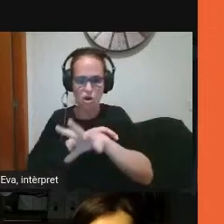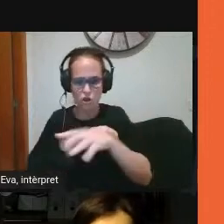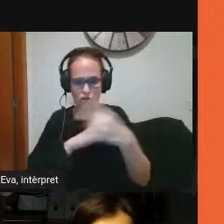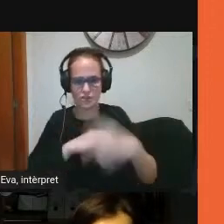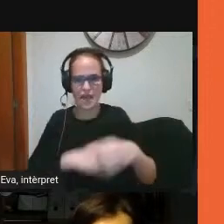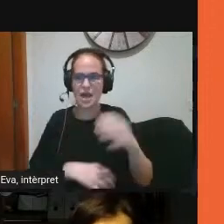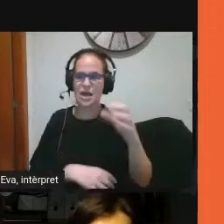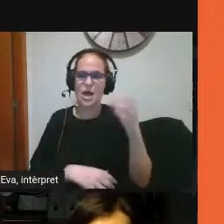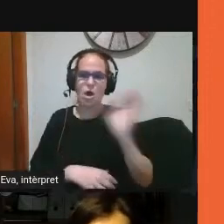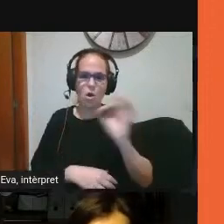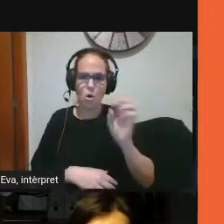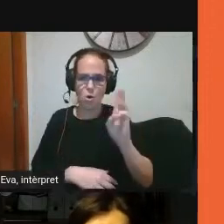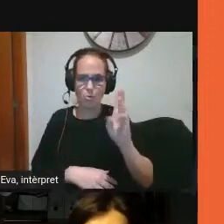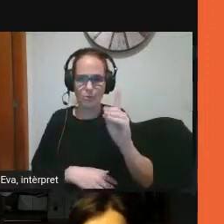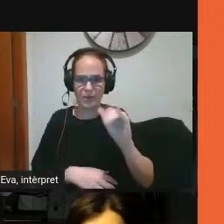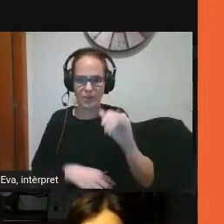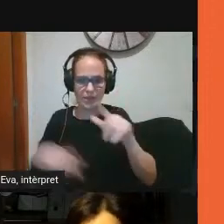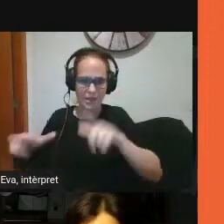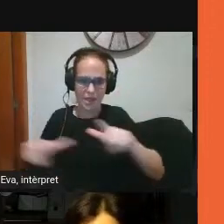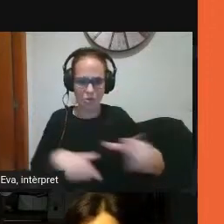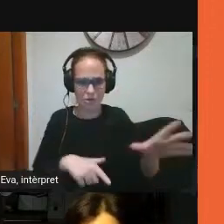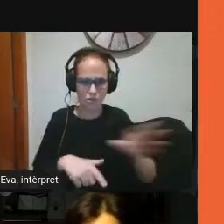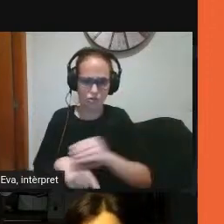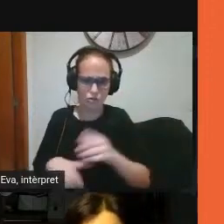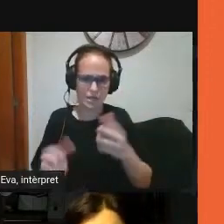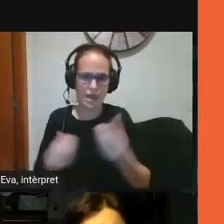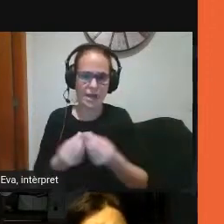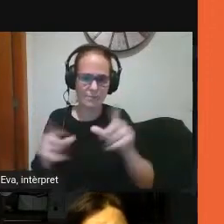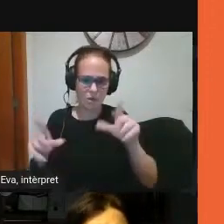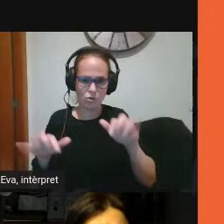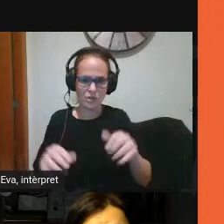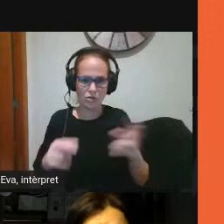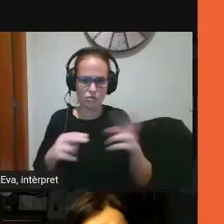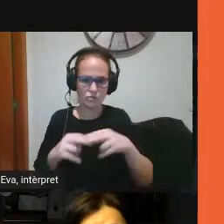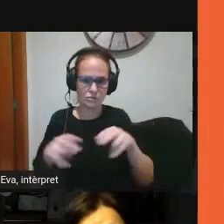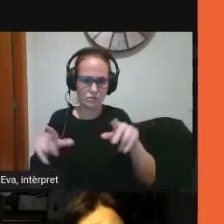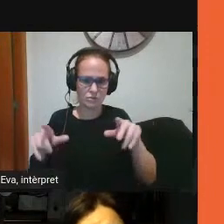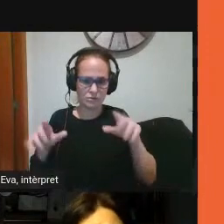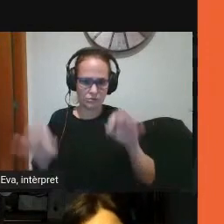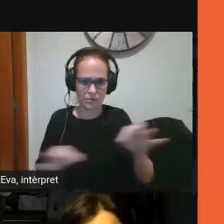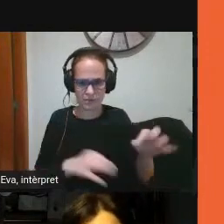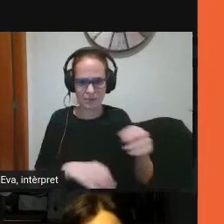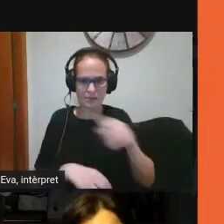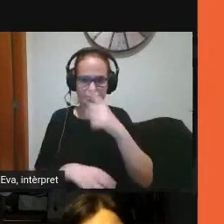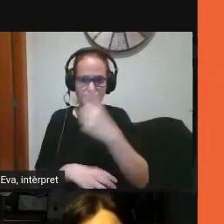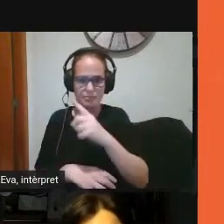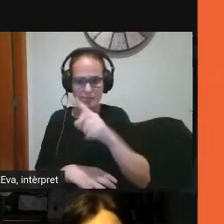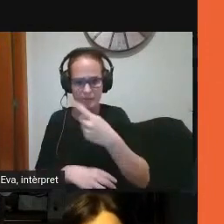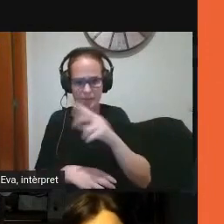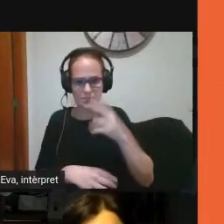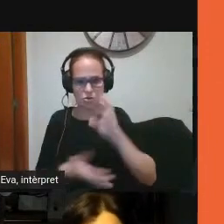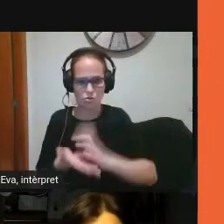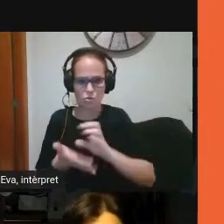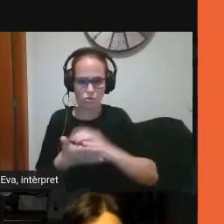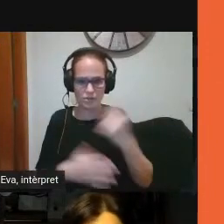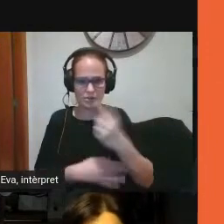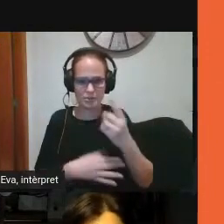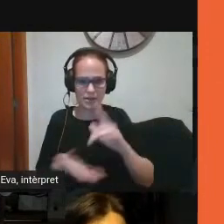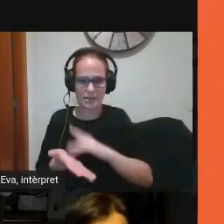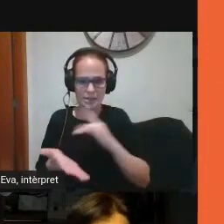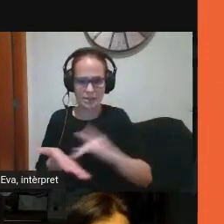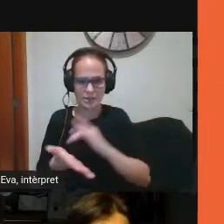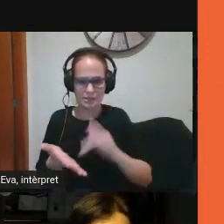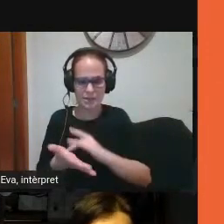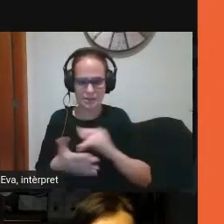PDIs a totes les aules amb ordinadors connectats a primer i segon de primària es treballa amb tablets